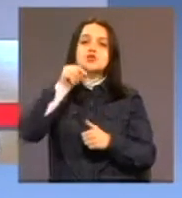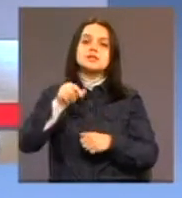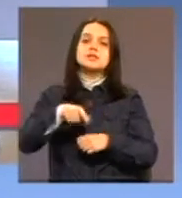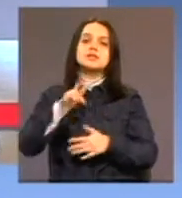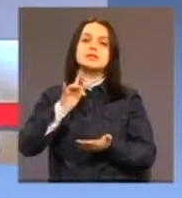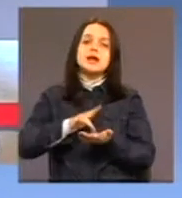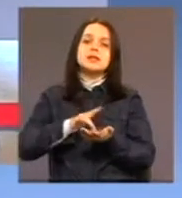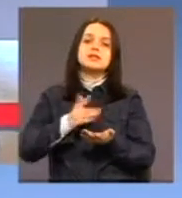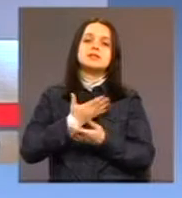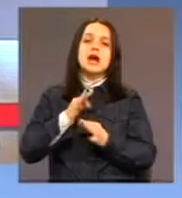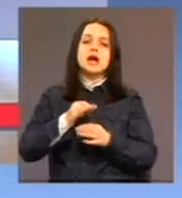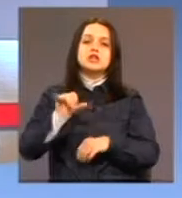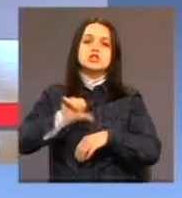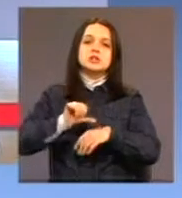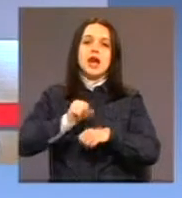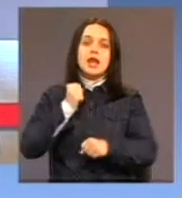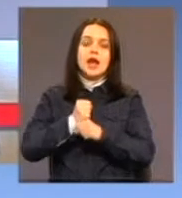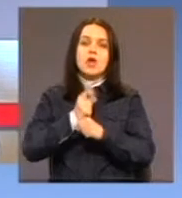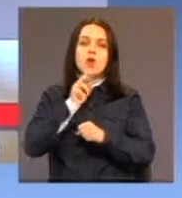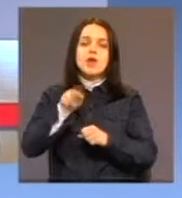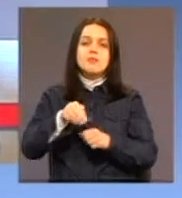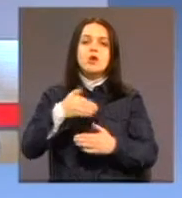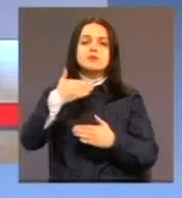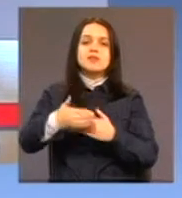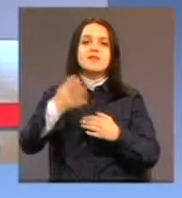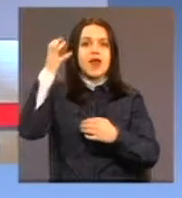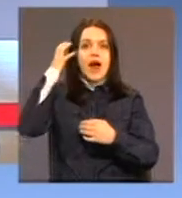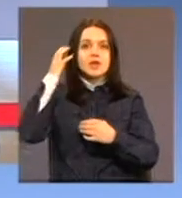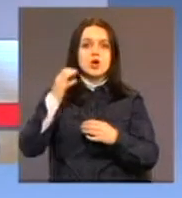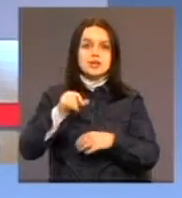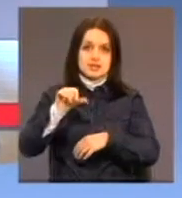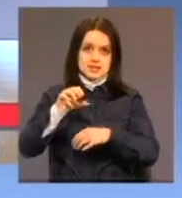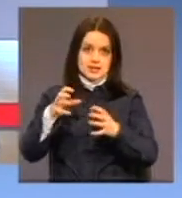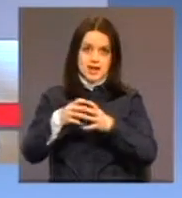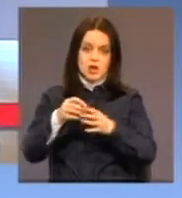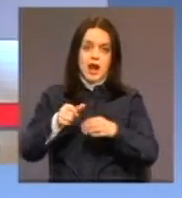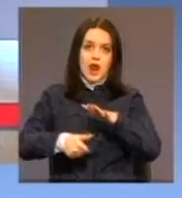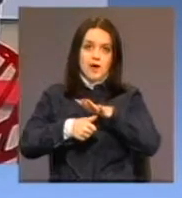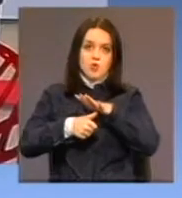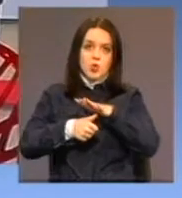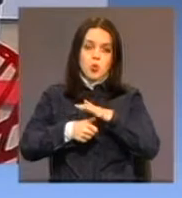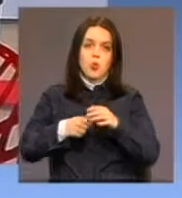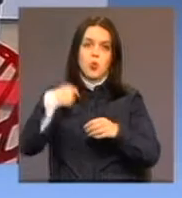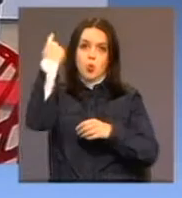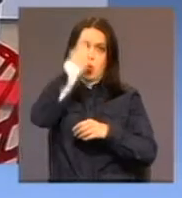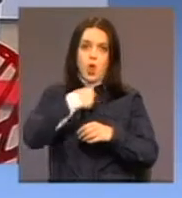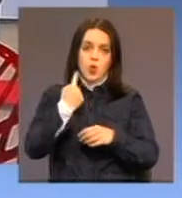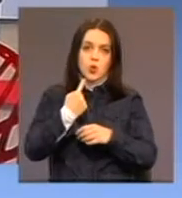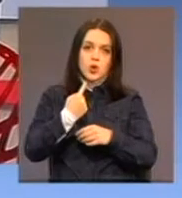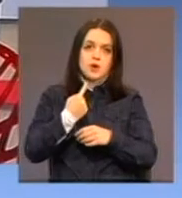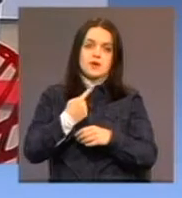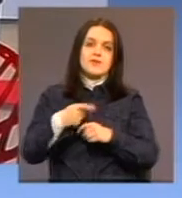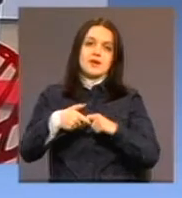imaju ispred vladinog sektora, dakle, glavnu ulogu u koordinaciji ukupne socijalne zaštite vezano, dakle, za